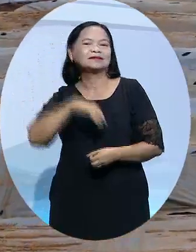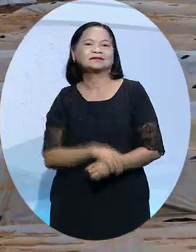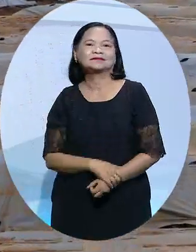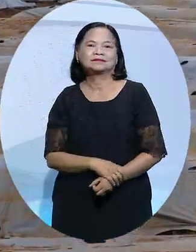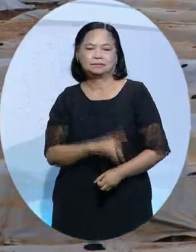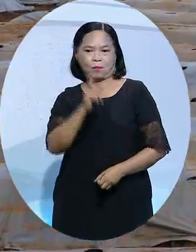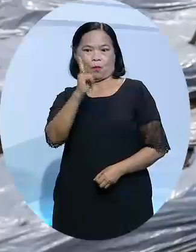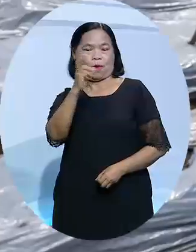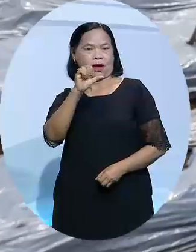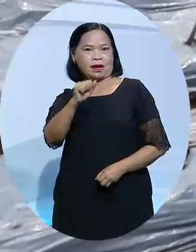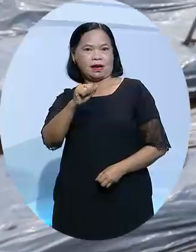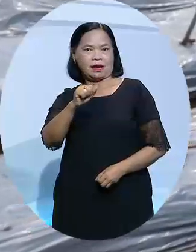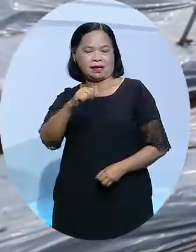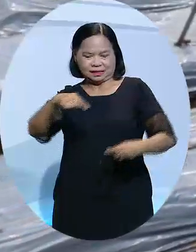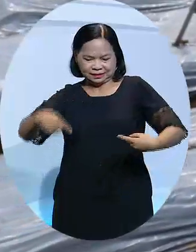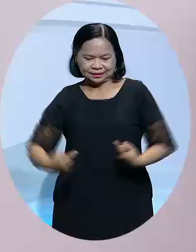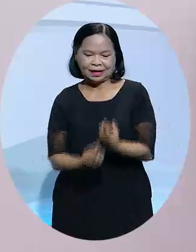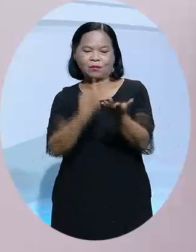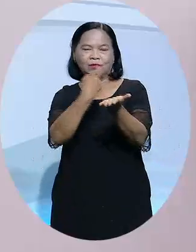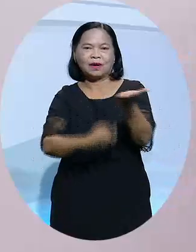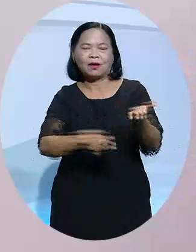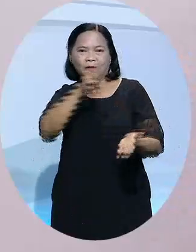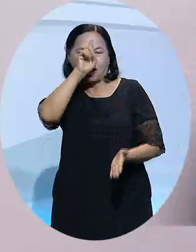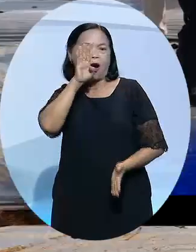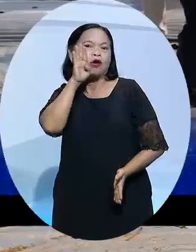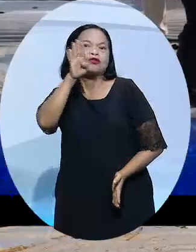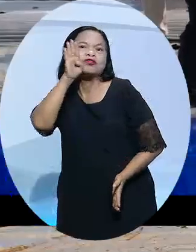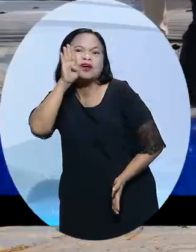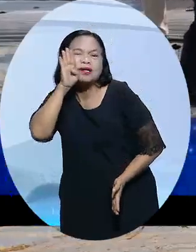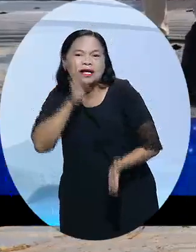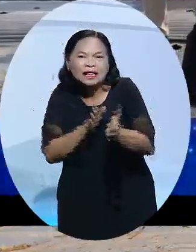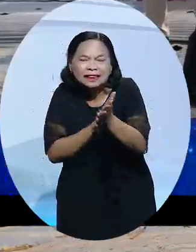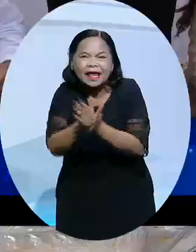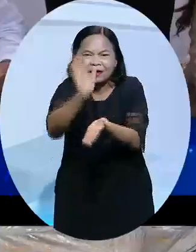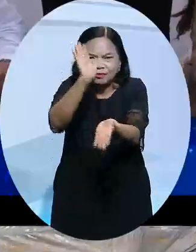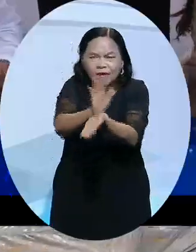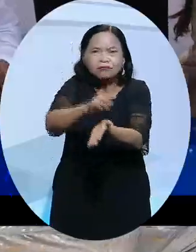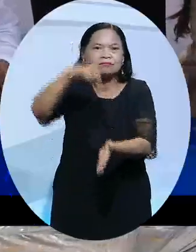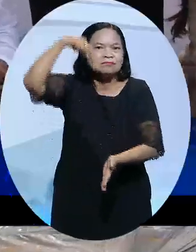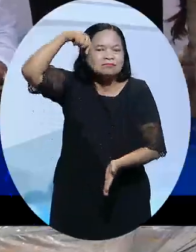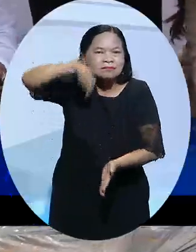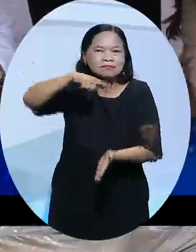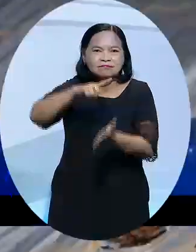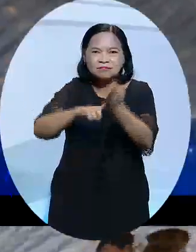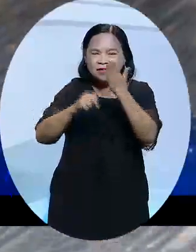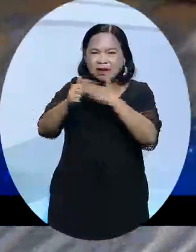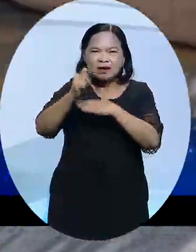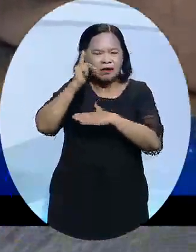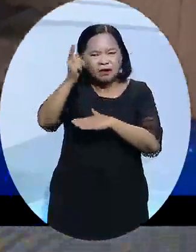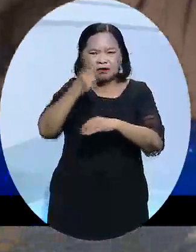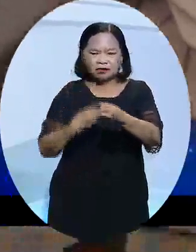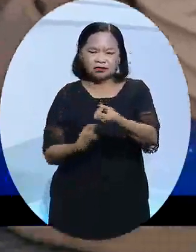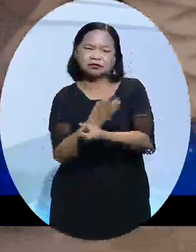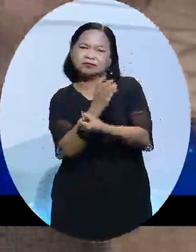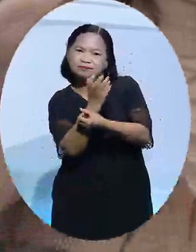Một hectare vùng trồng đậu đỏ đầu tiên được thử nghiệm theo quy trình hữu cơ của Nhật Bản, đáp ứng các yêu cầu tiêu chuẩn chất lượng khắc khe để xuất khẩu